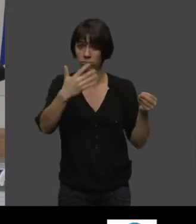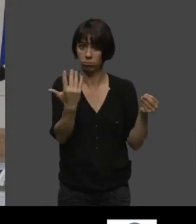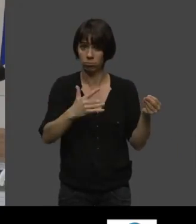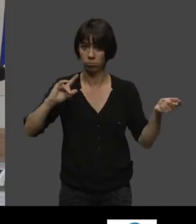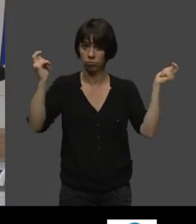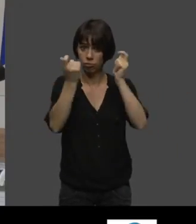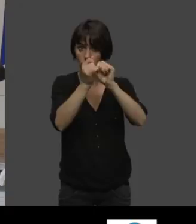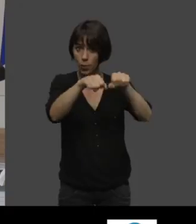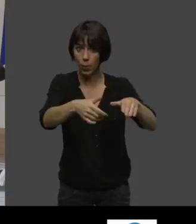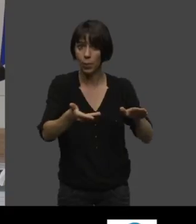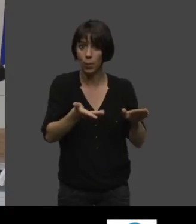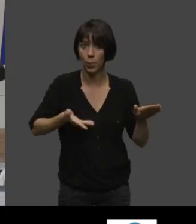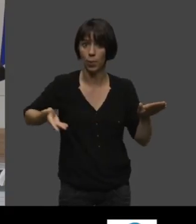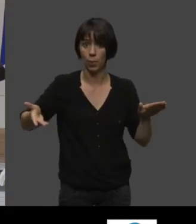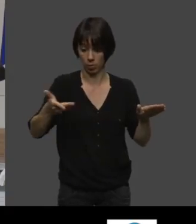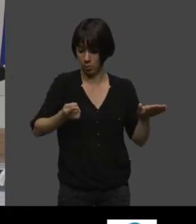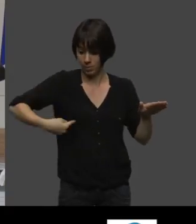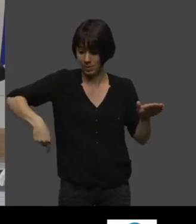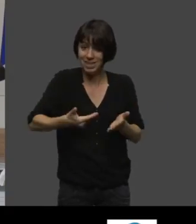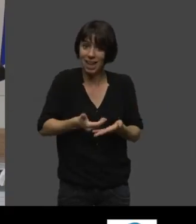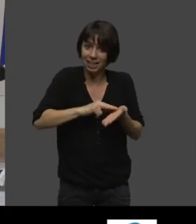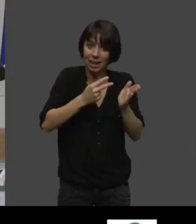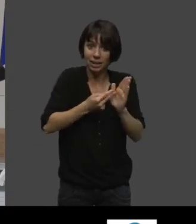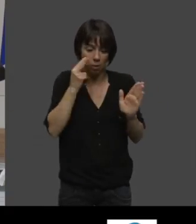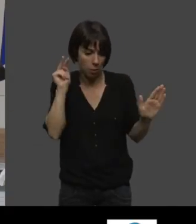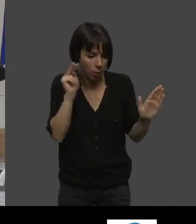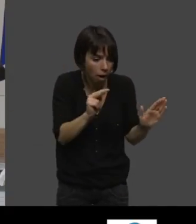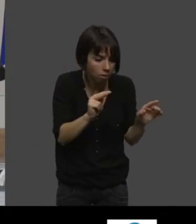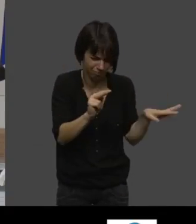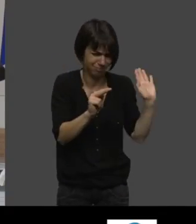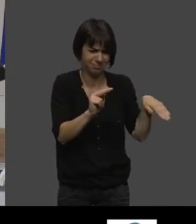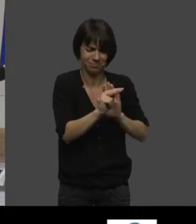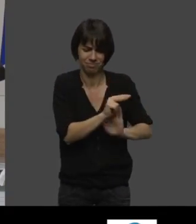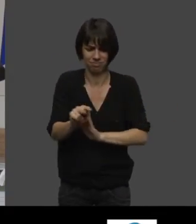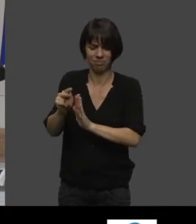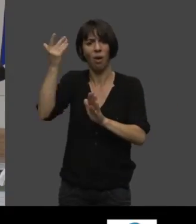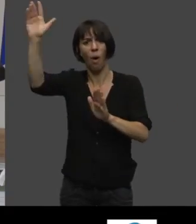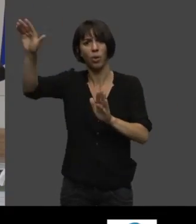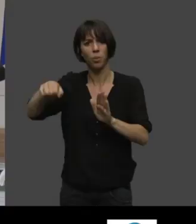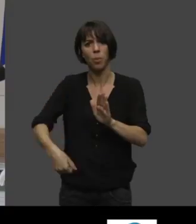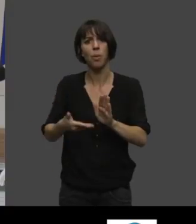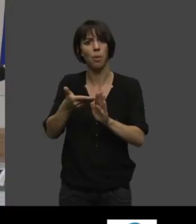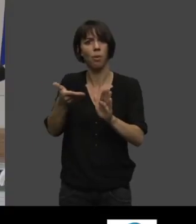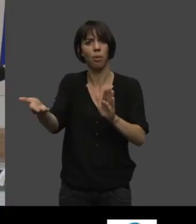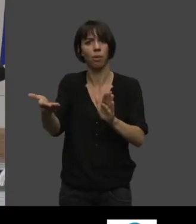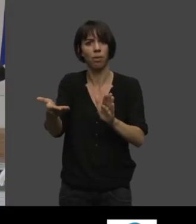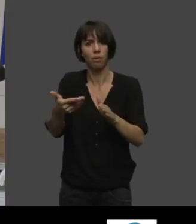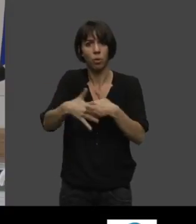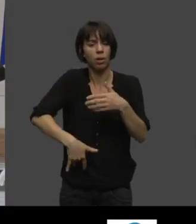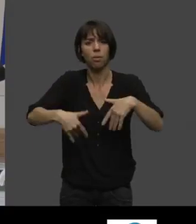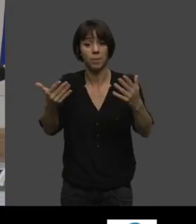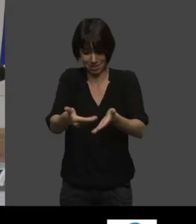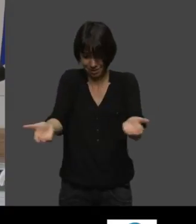'aperçoit que c'est vraiment stupide et qu'on aurait pu y réfléchir plus tôt. Donc, la chose est simple, en fait. D'ailleurs, une